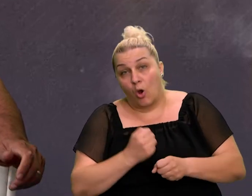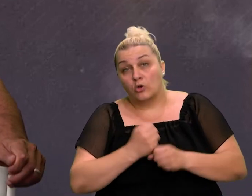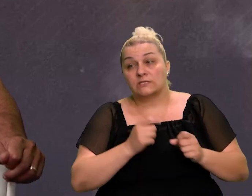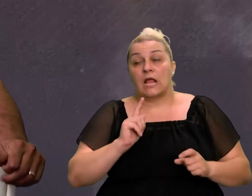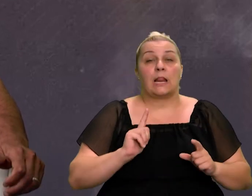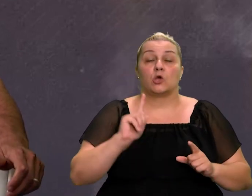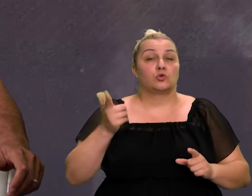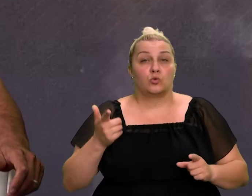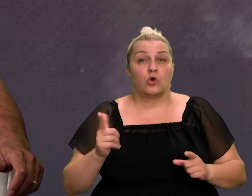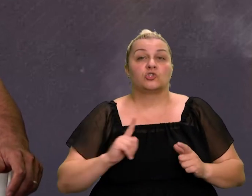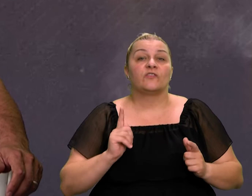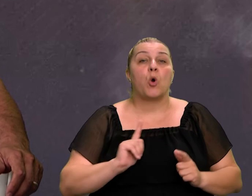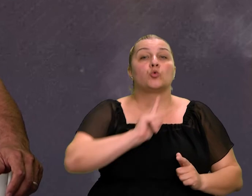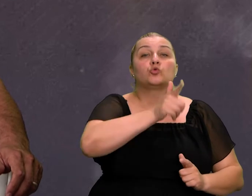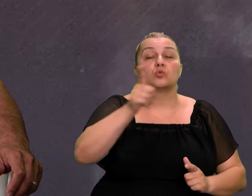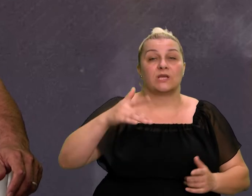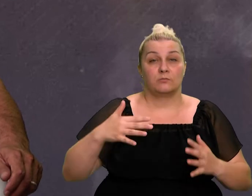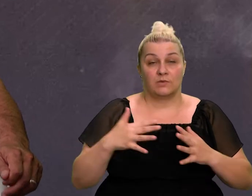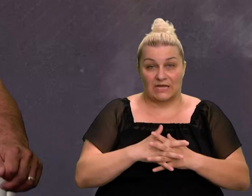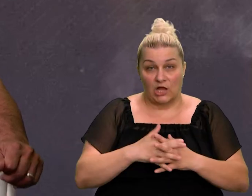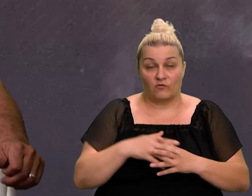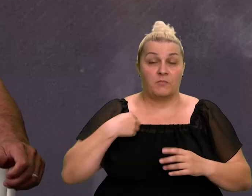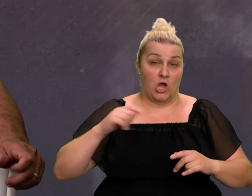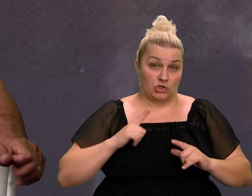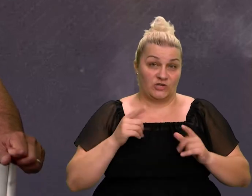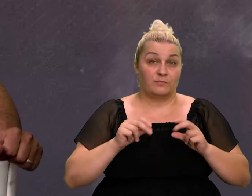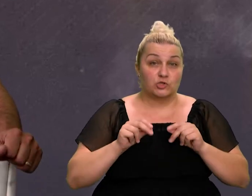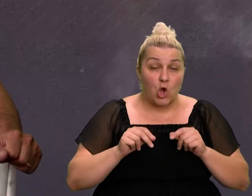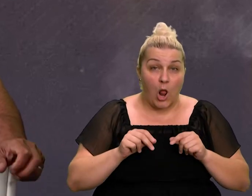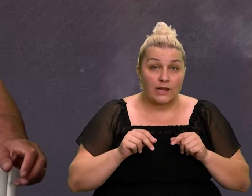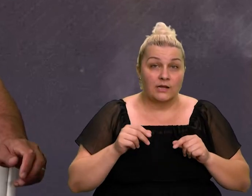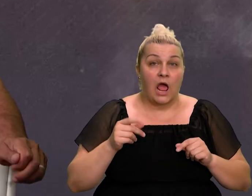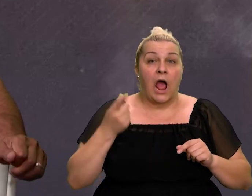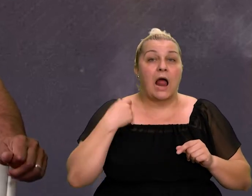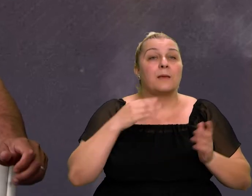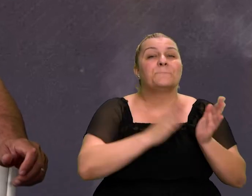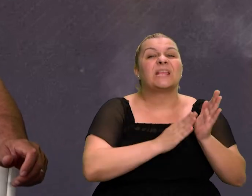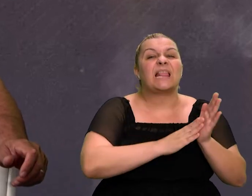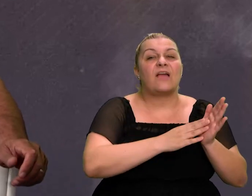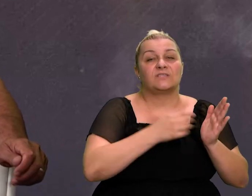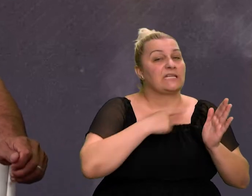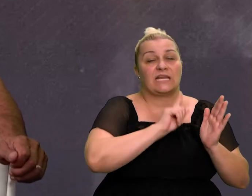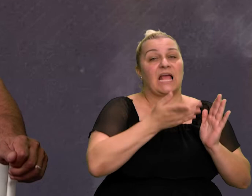drugim gradovima. ja sam u Solinu, ali, realno, nisam nikada otišen, Smiljavca, niću otići.